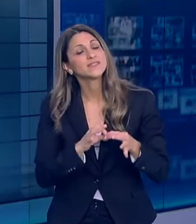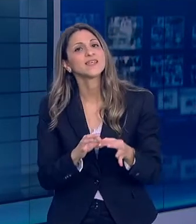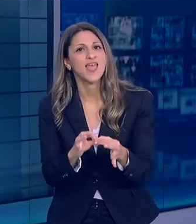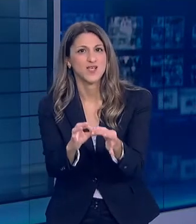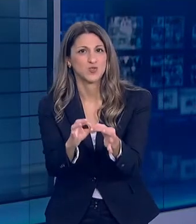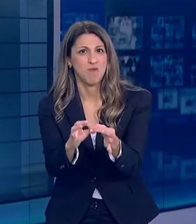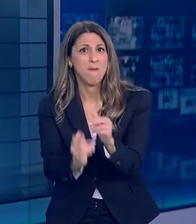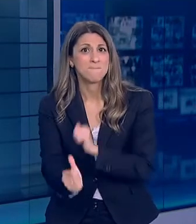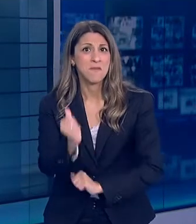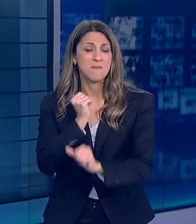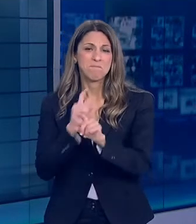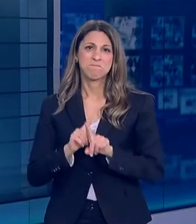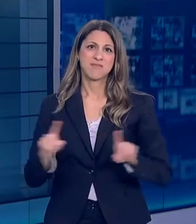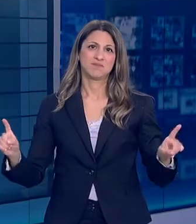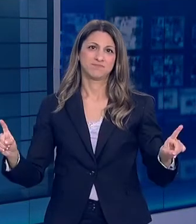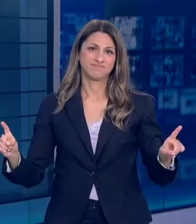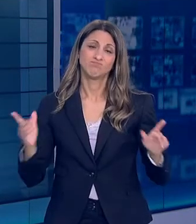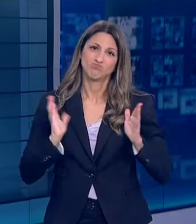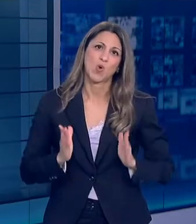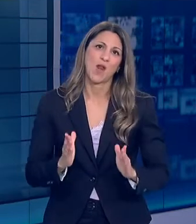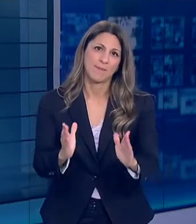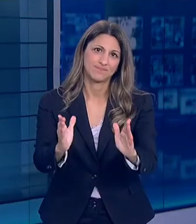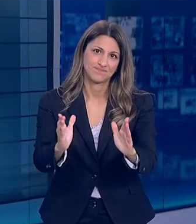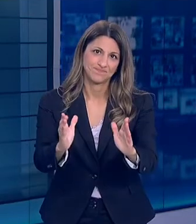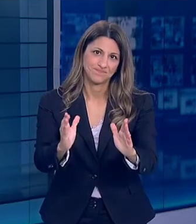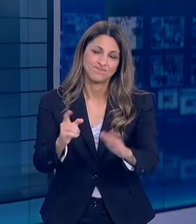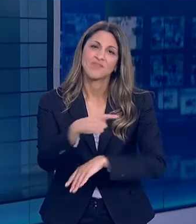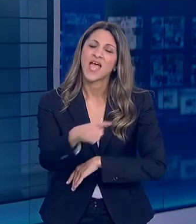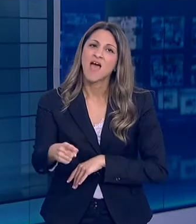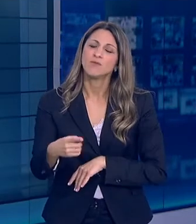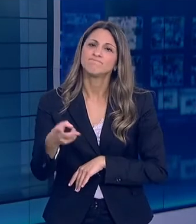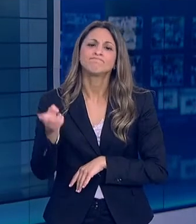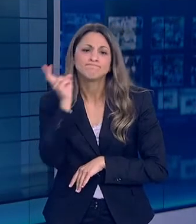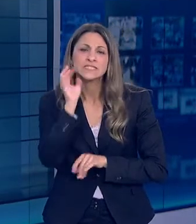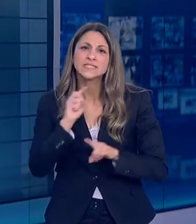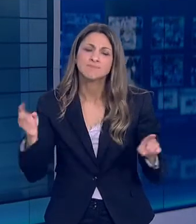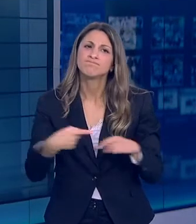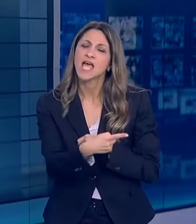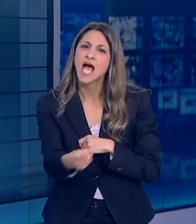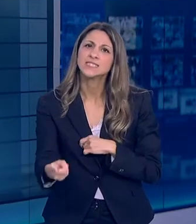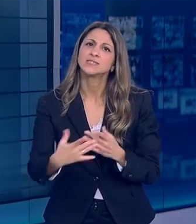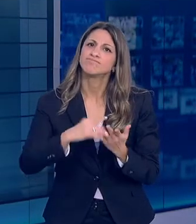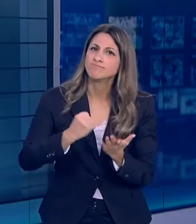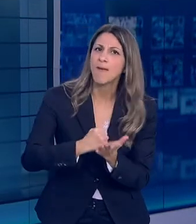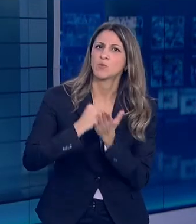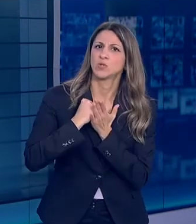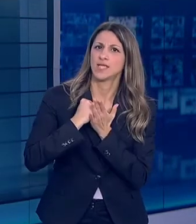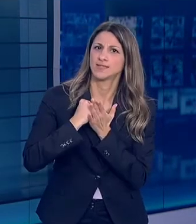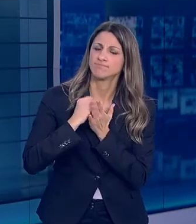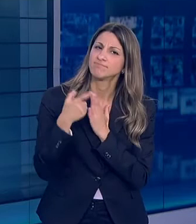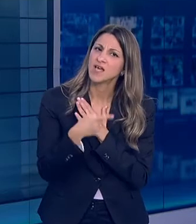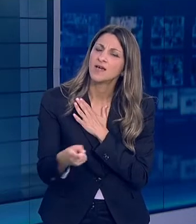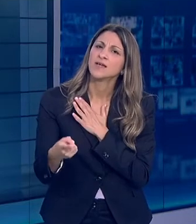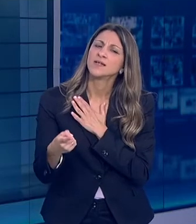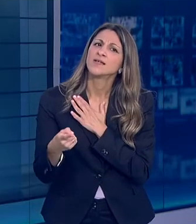επιτρέψουμε οποιοδήποτε πισωγύρισμα Εγώ θα κρατήσω την αγάπη σας που εισέπραξα αυτόν τον καιρό και θα ήθελα να με συνοδεύουν οι